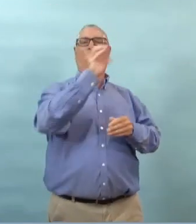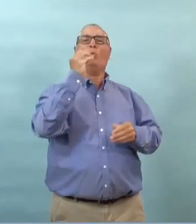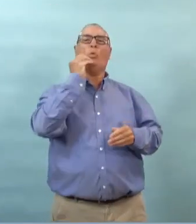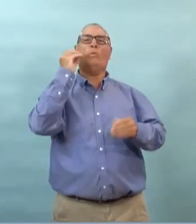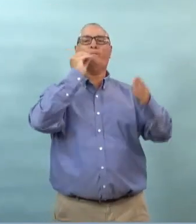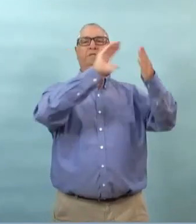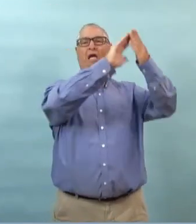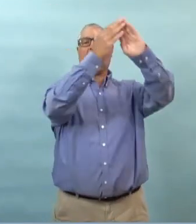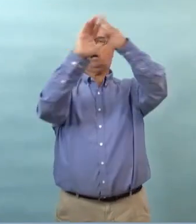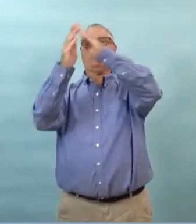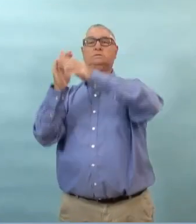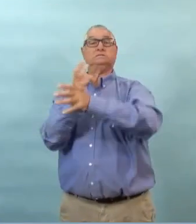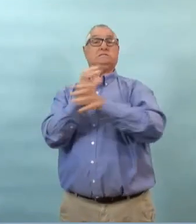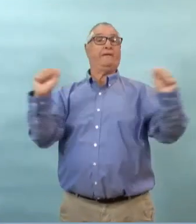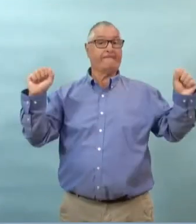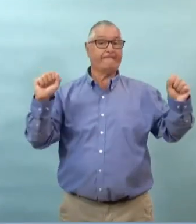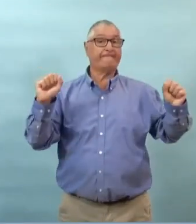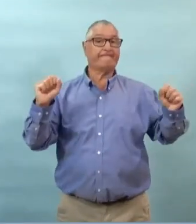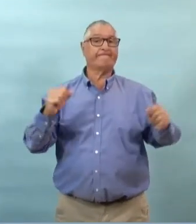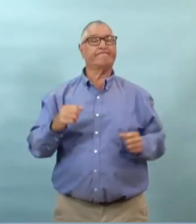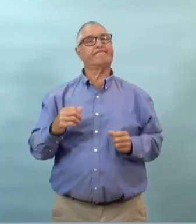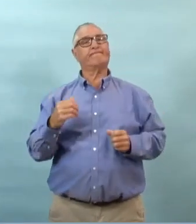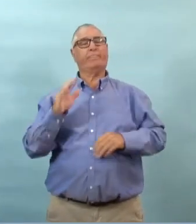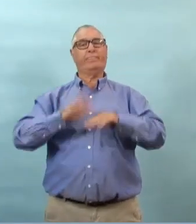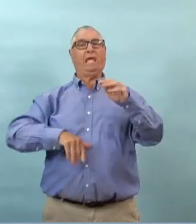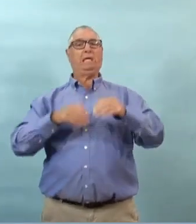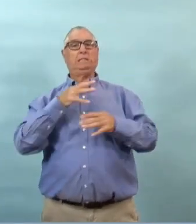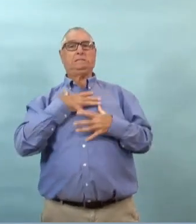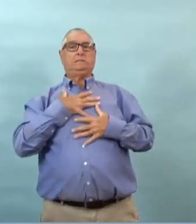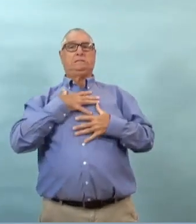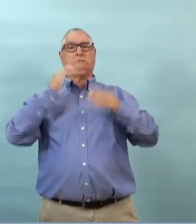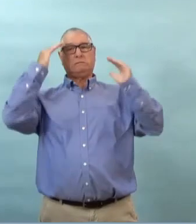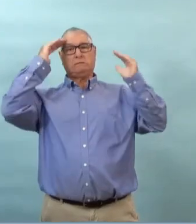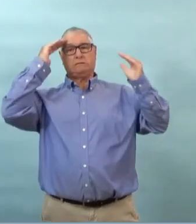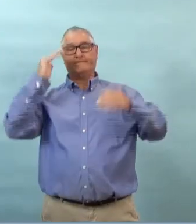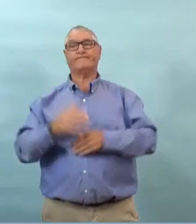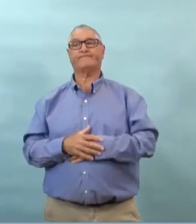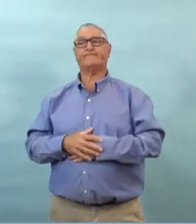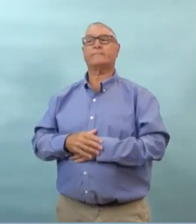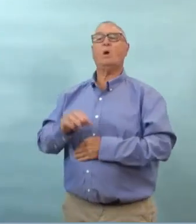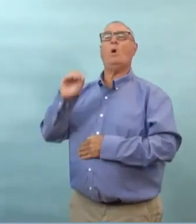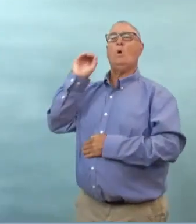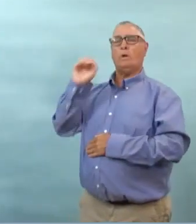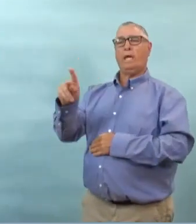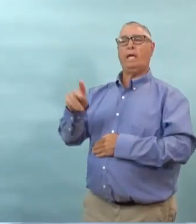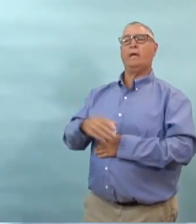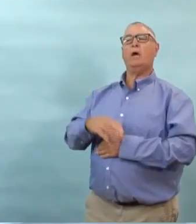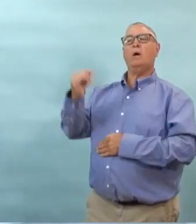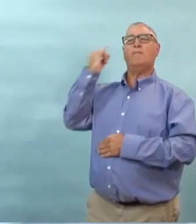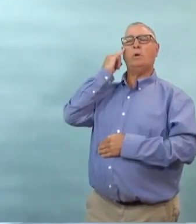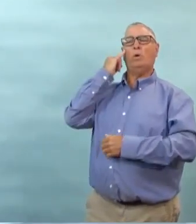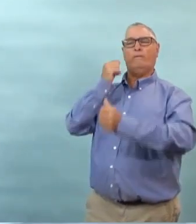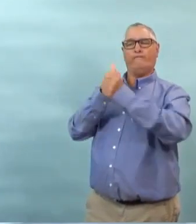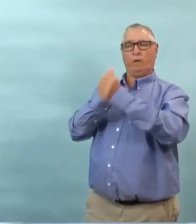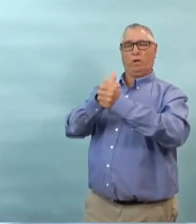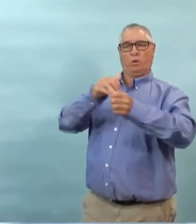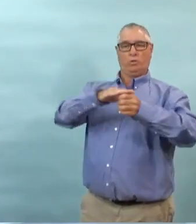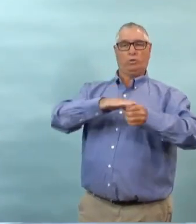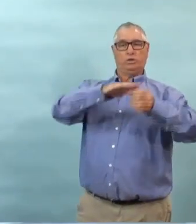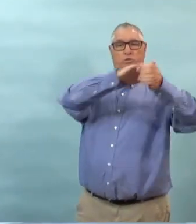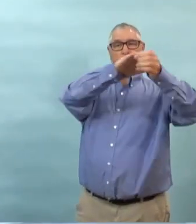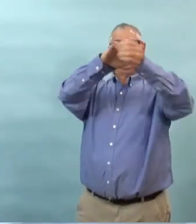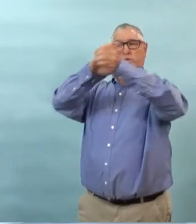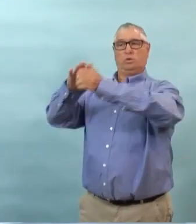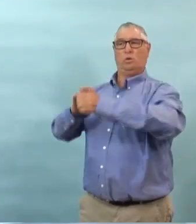'une manière qui est avant tout sécuritaire vous parlez ici de changer les restrictions